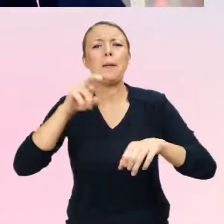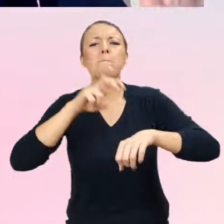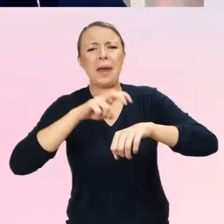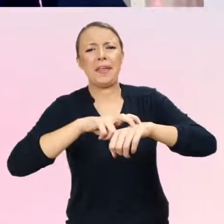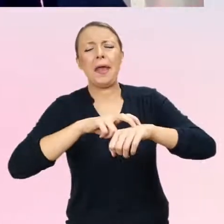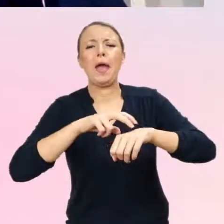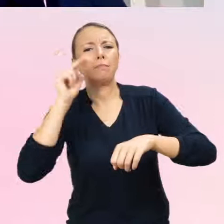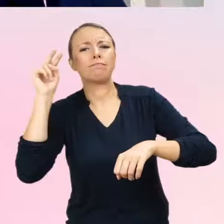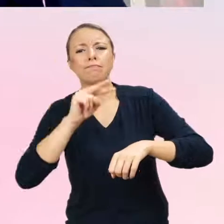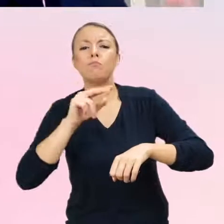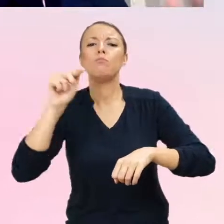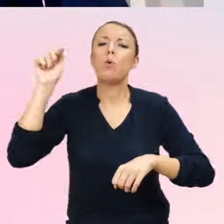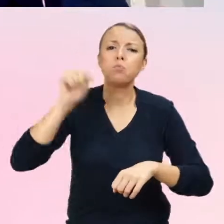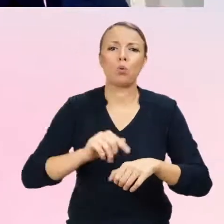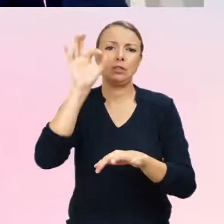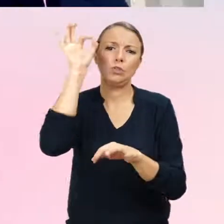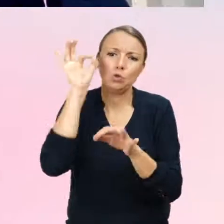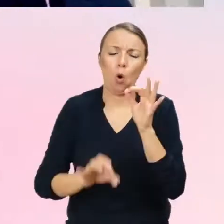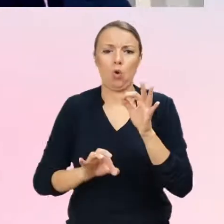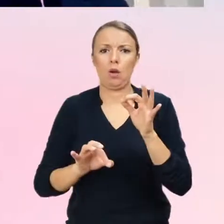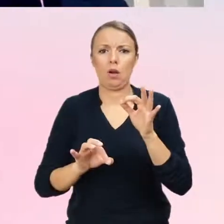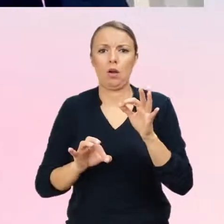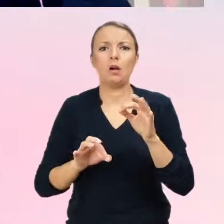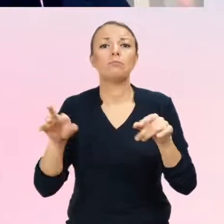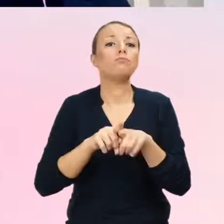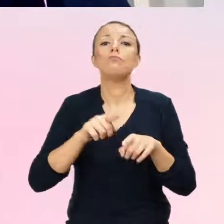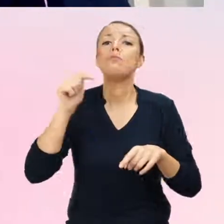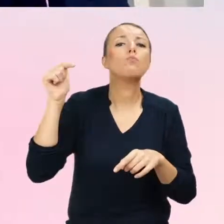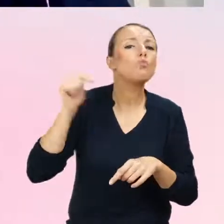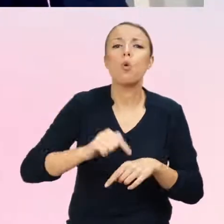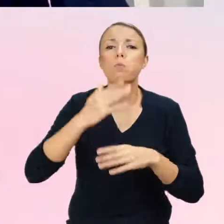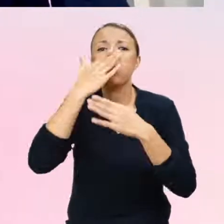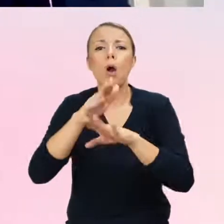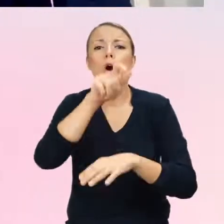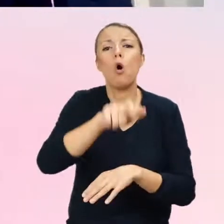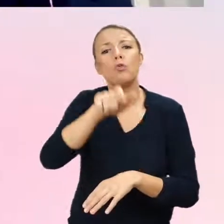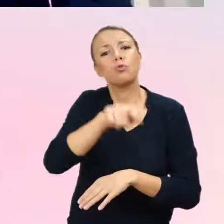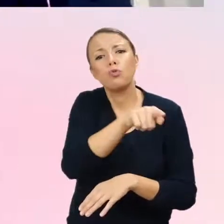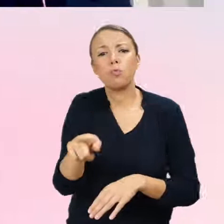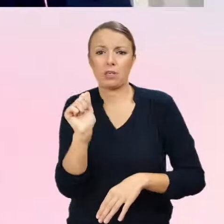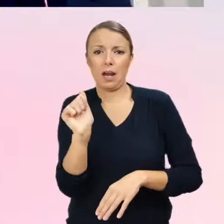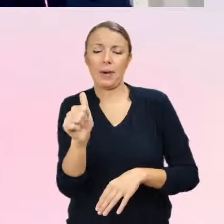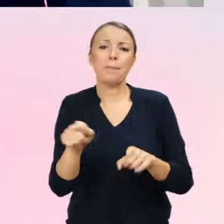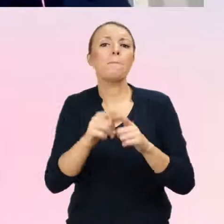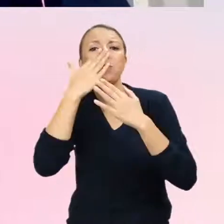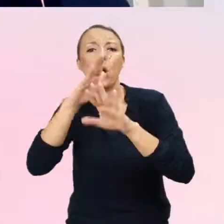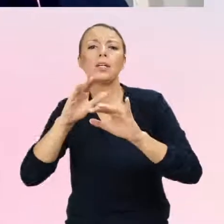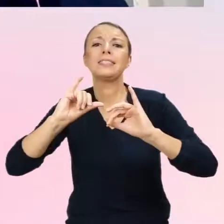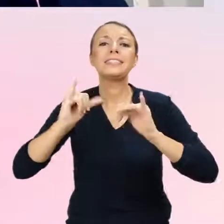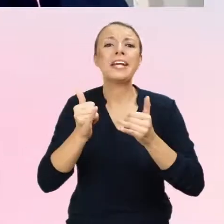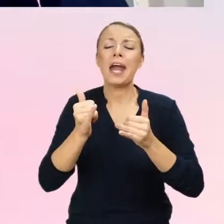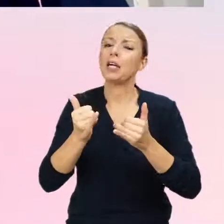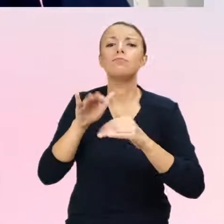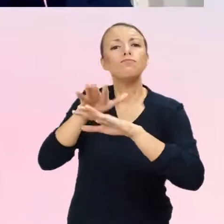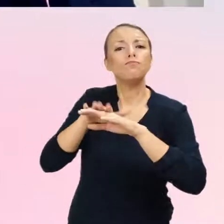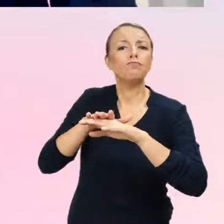pokazywać specjalistom jaką ścieżkę, w jaki sposób postępować wobec pacjentów, no to w